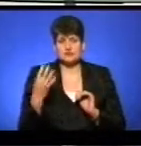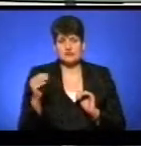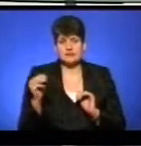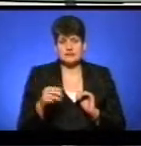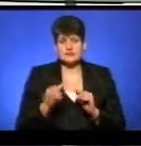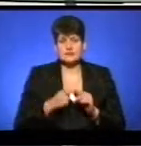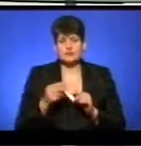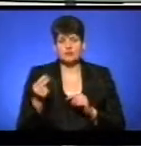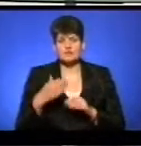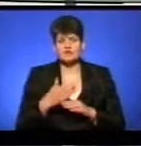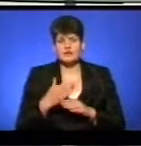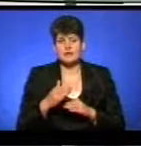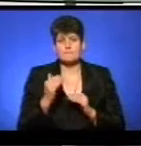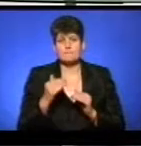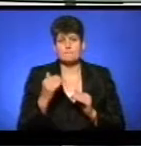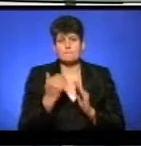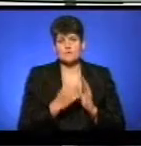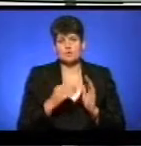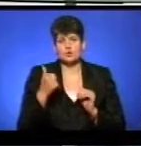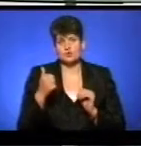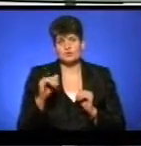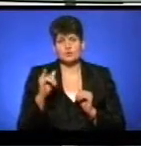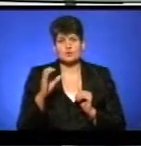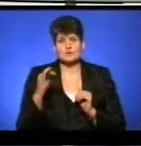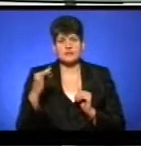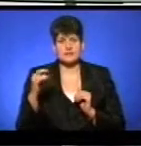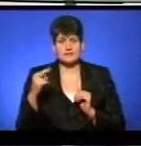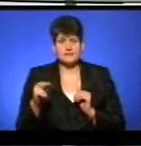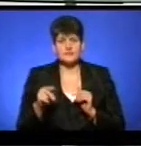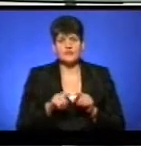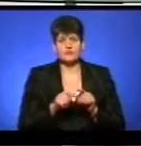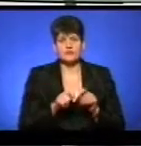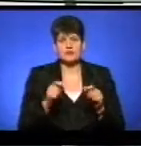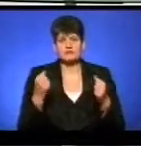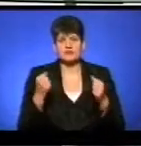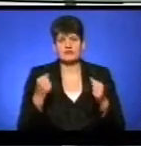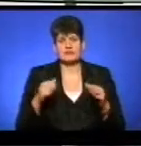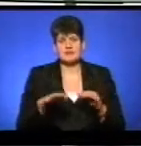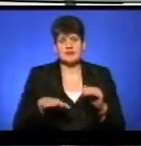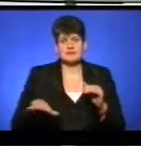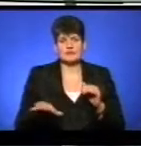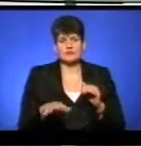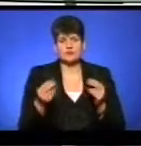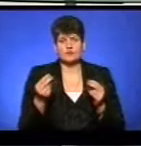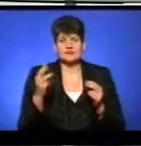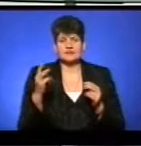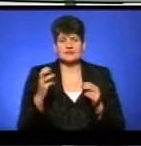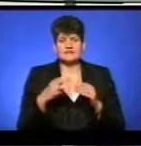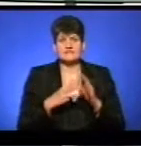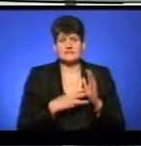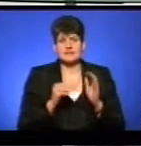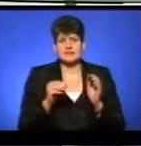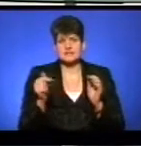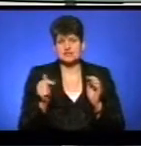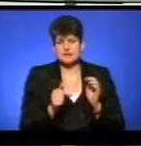кошти, виділені програмою «Добре Юсейт». Також у школі відкрили спортивний майданчик, який коштує 318 тисяч гривень,